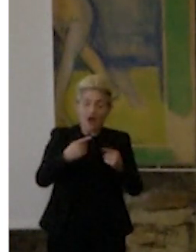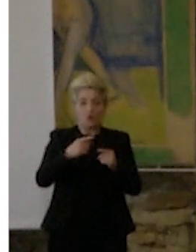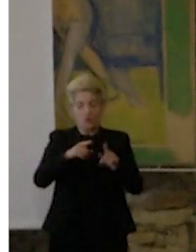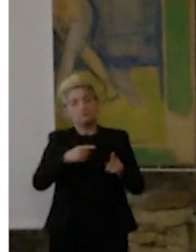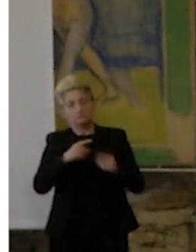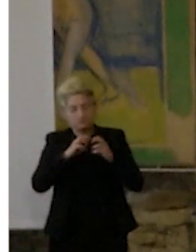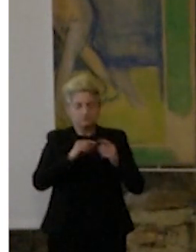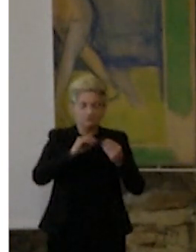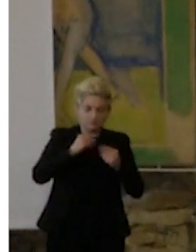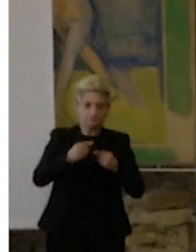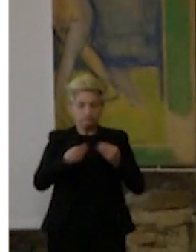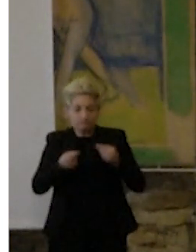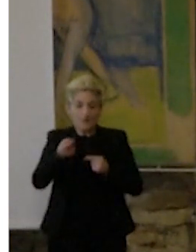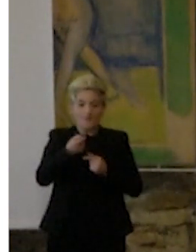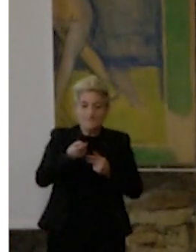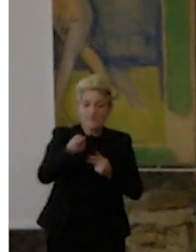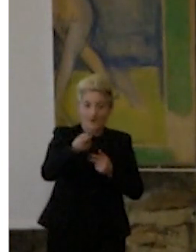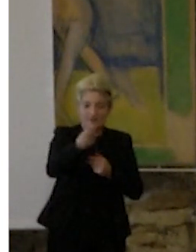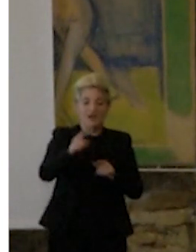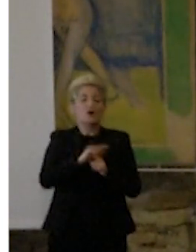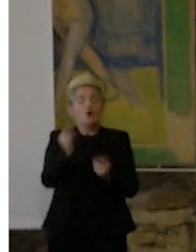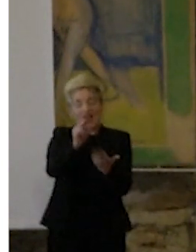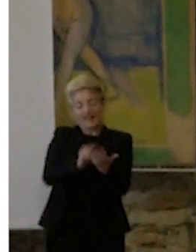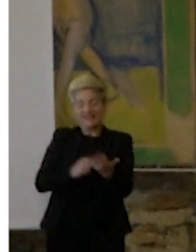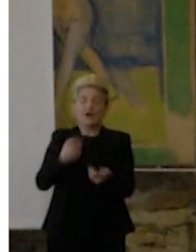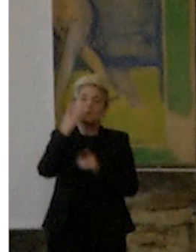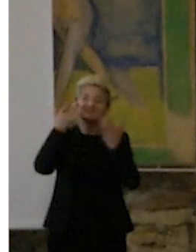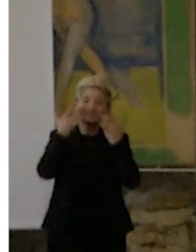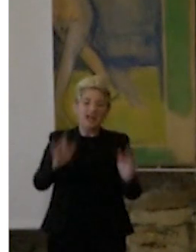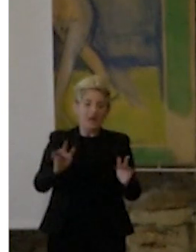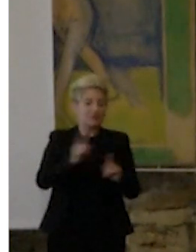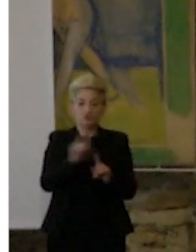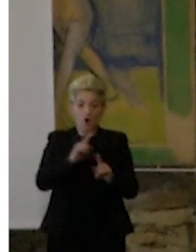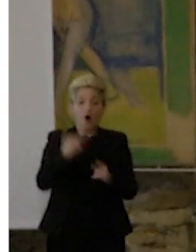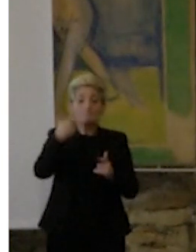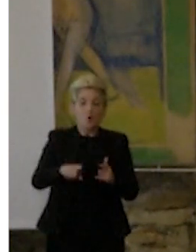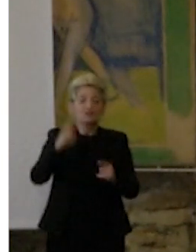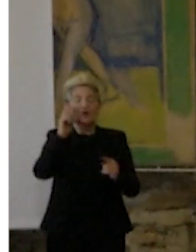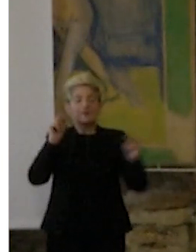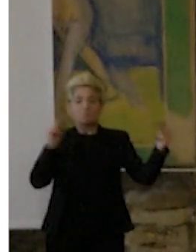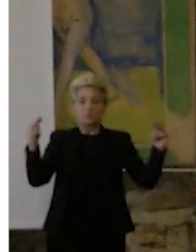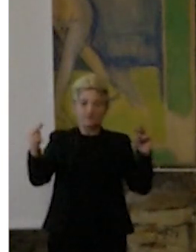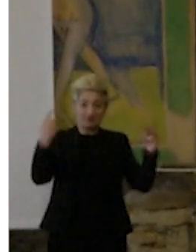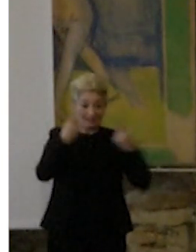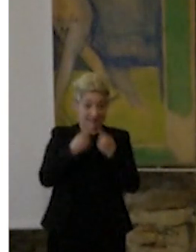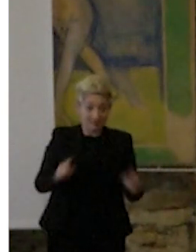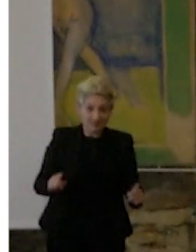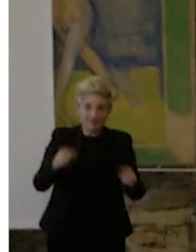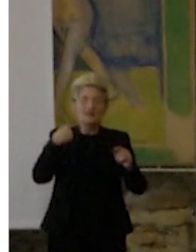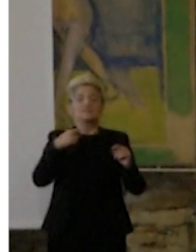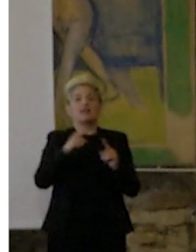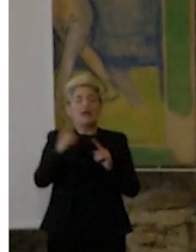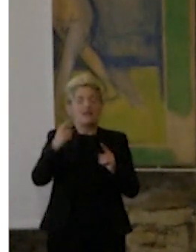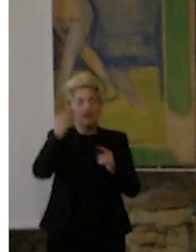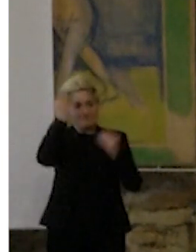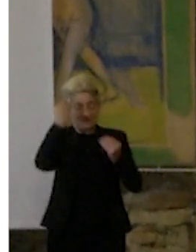un racconto banale, perché comunque si pongono a confronti due visioni molto forti e molti